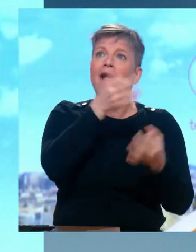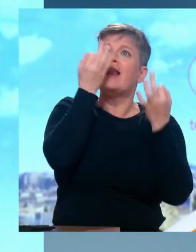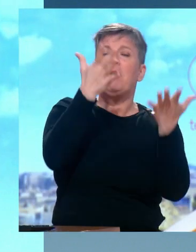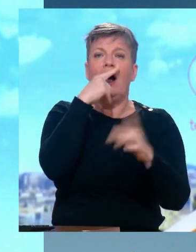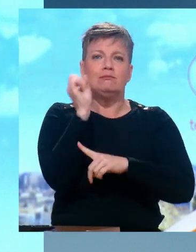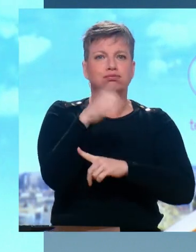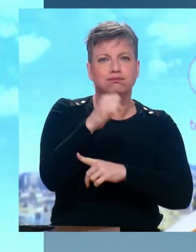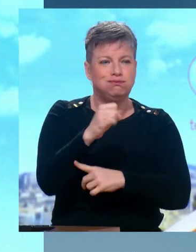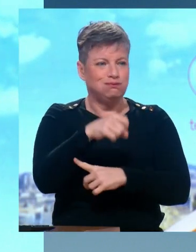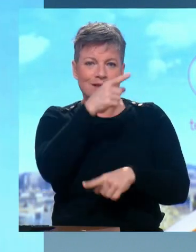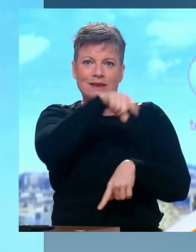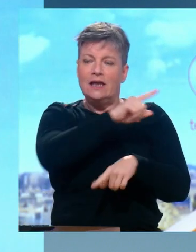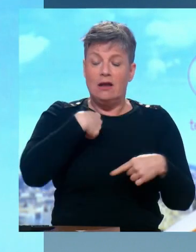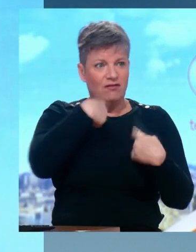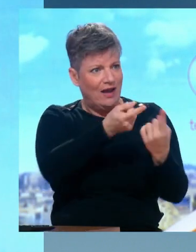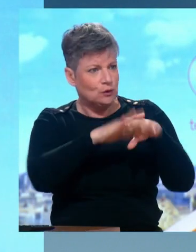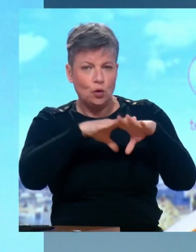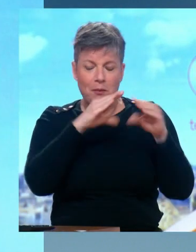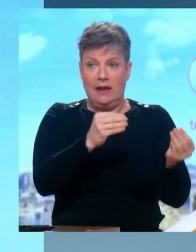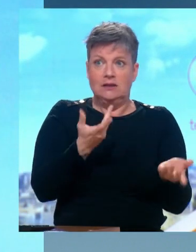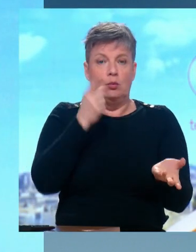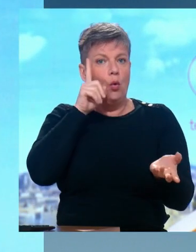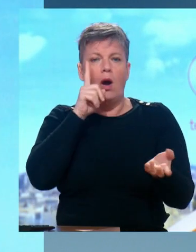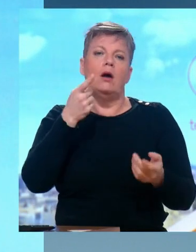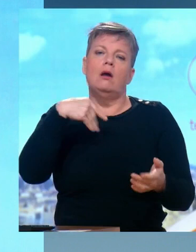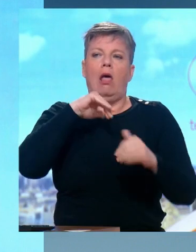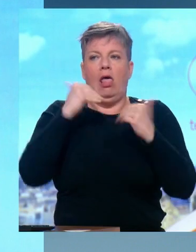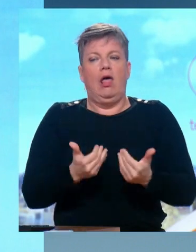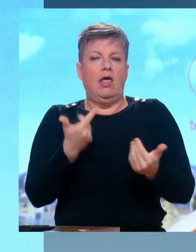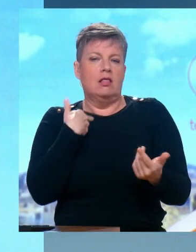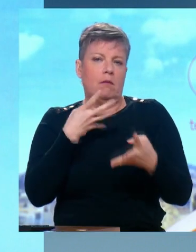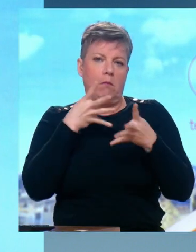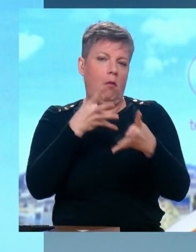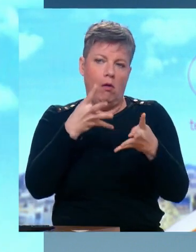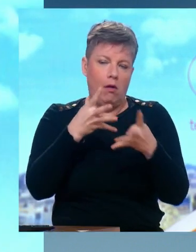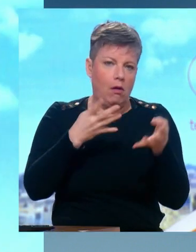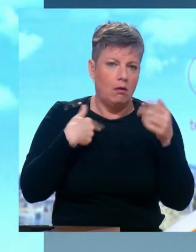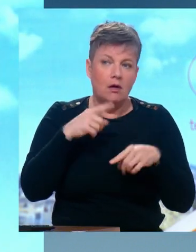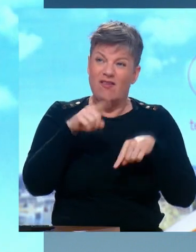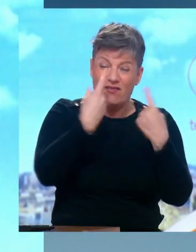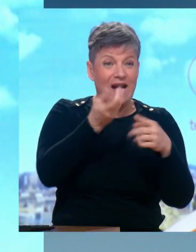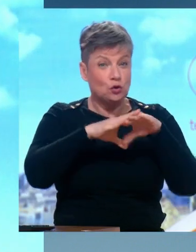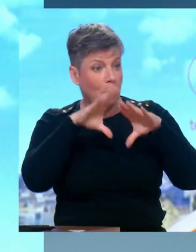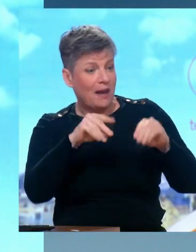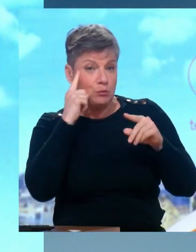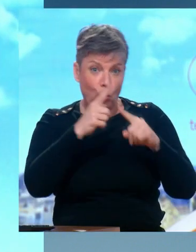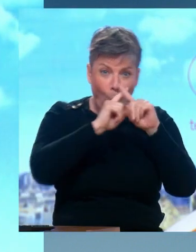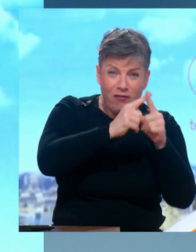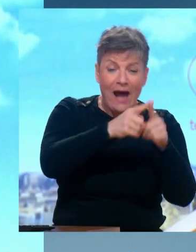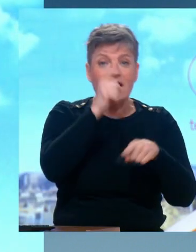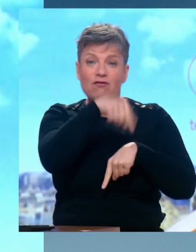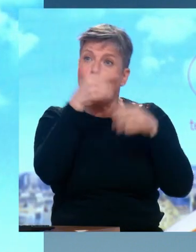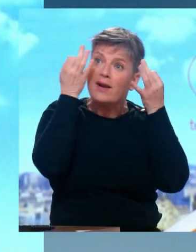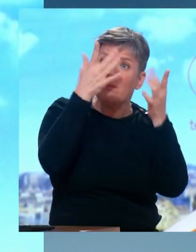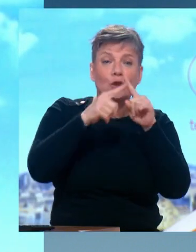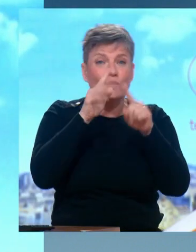Dubaï, l'environnement ? – Ça, c'est clair. Ce qu'il faut, c'est arrêter de se payer de mots, se retrouver… –'est bien de faire là-bas pour aller les combattre, pour en montrer. – Mais c